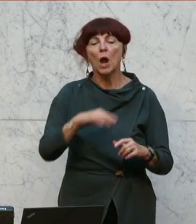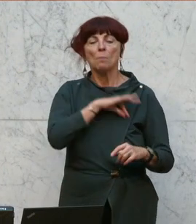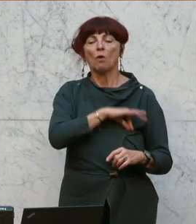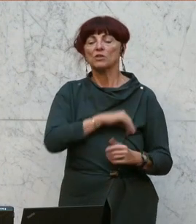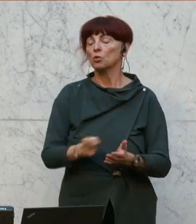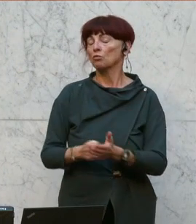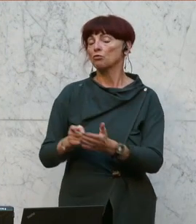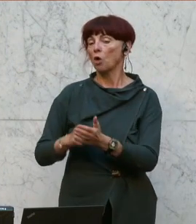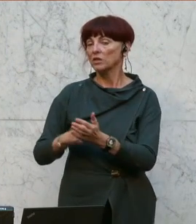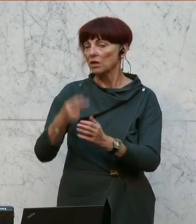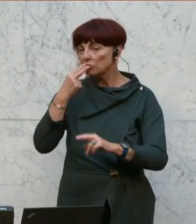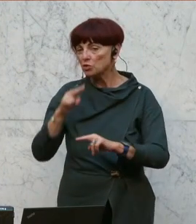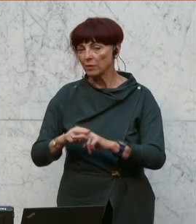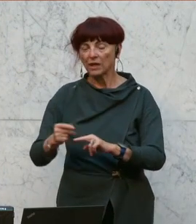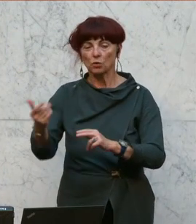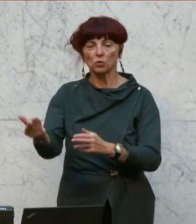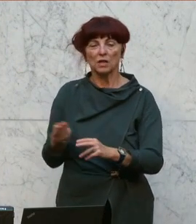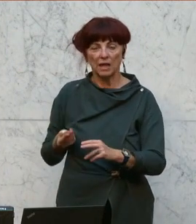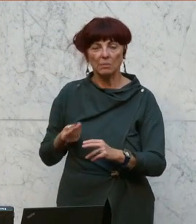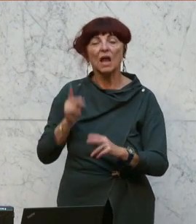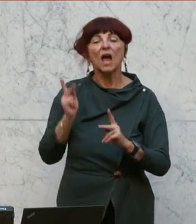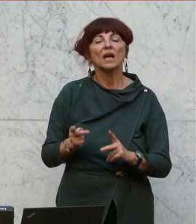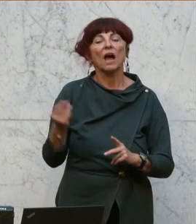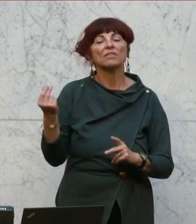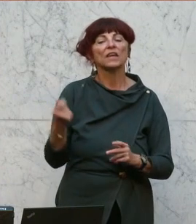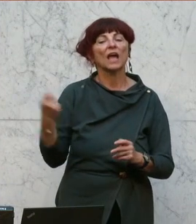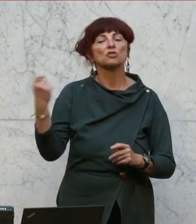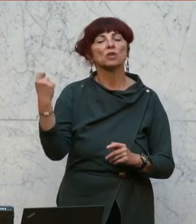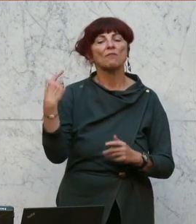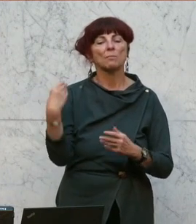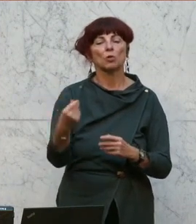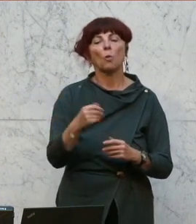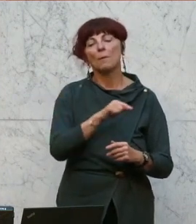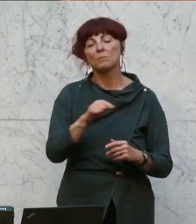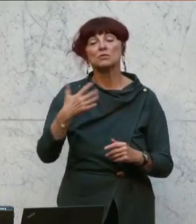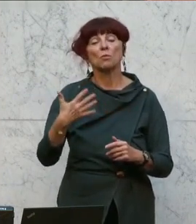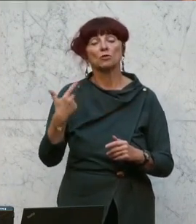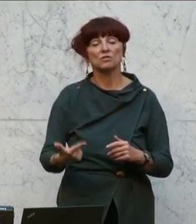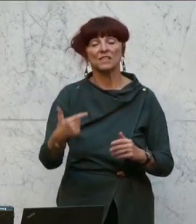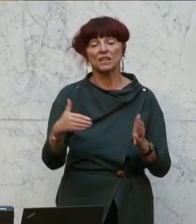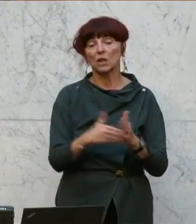kann mit einer Geldstrafe bis zu 25.000 Euro bestraft werden. Vielen Dank.